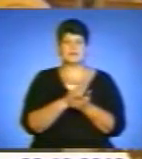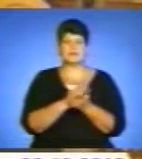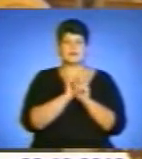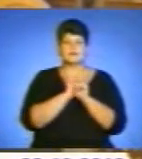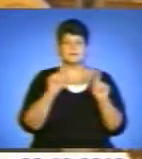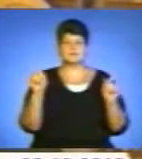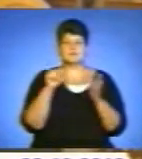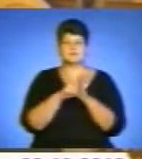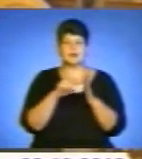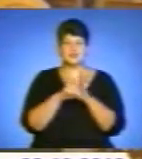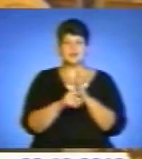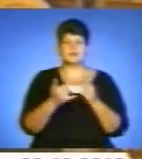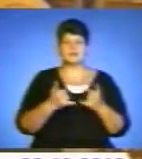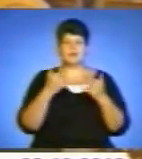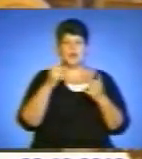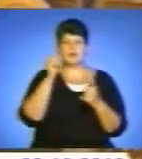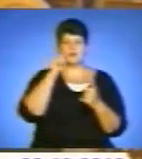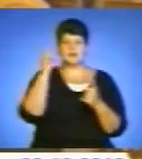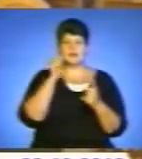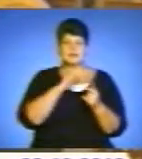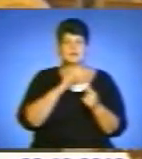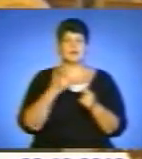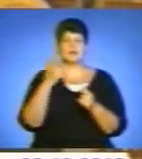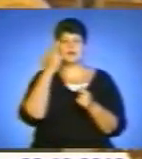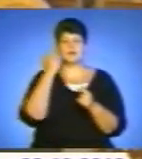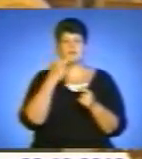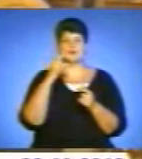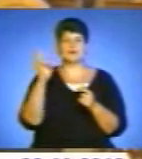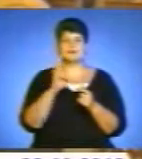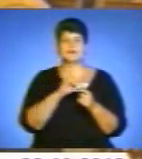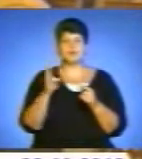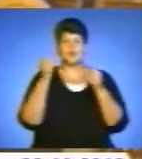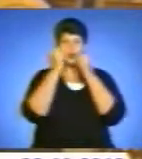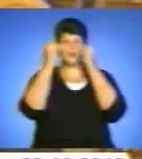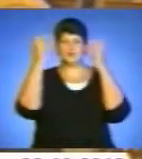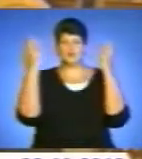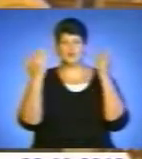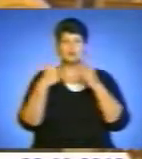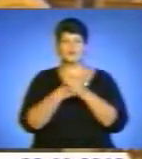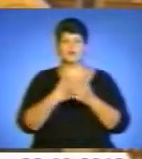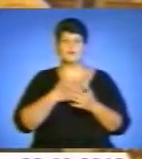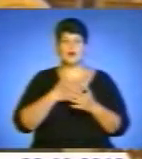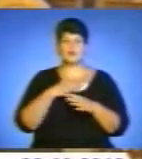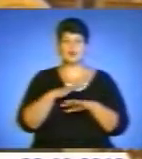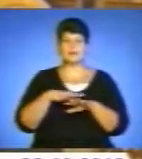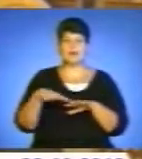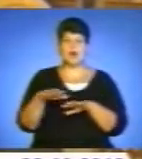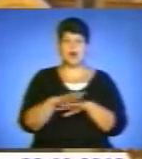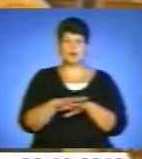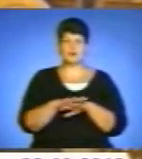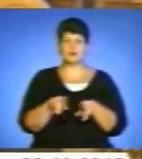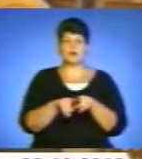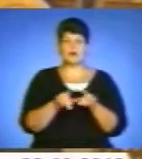як транслятор римської і християнської культури до нашого народу, але також як